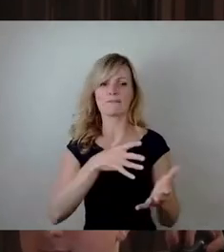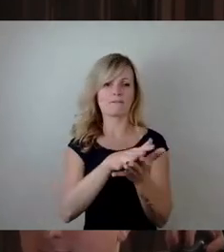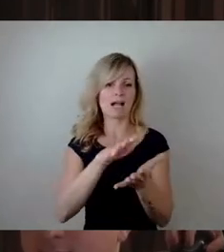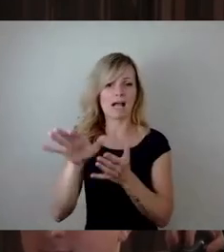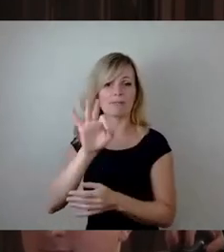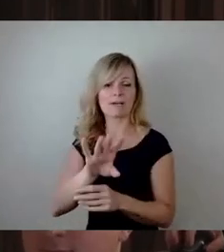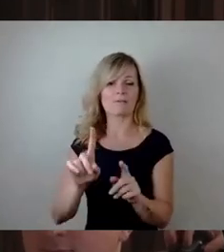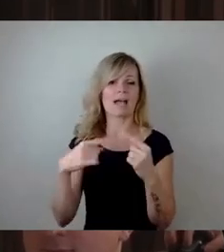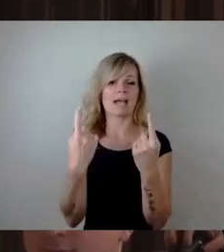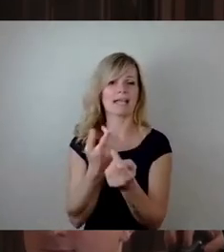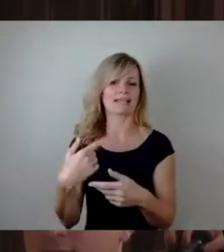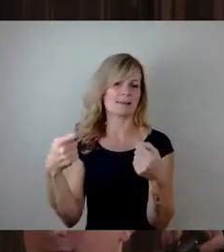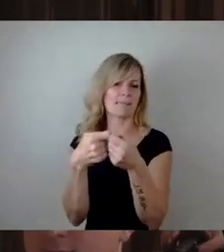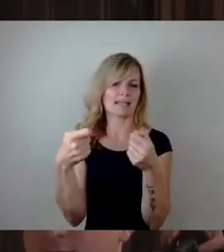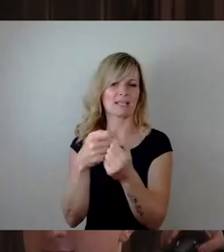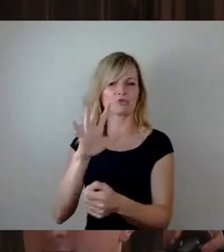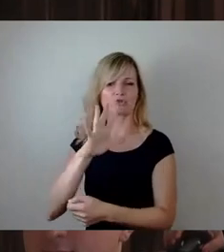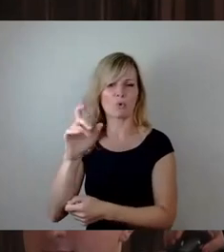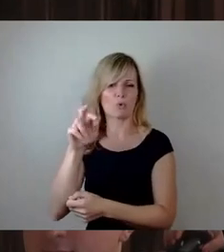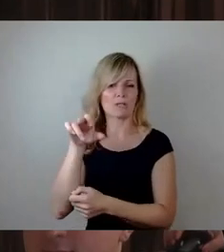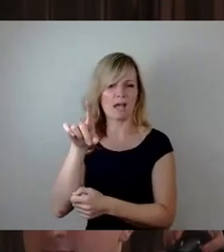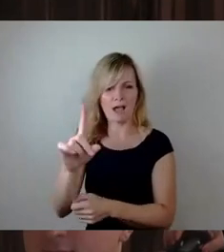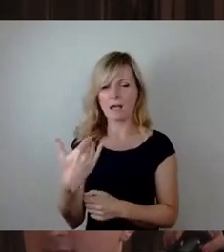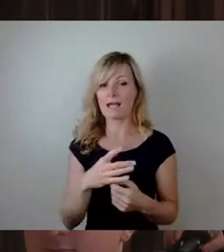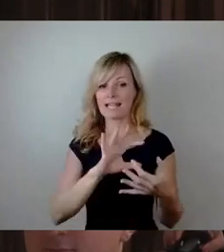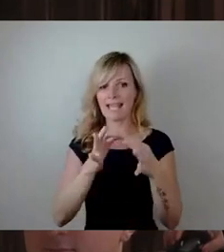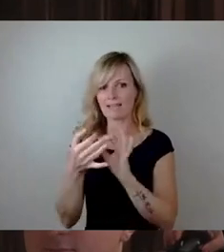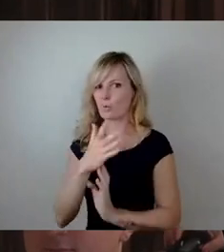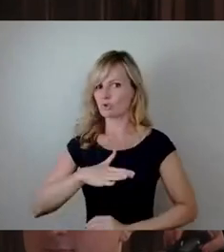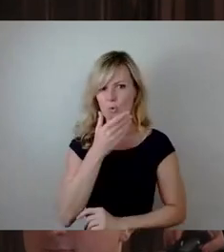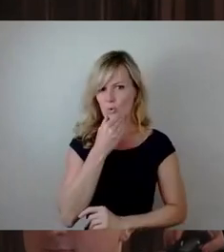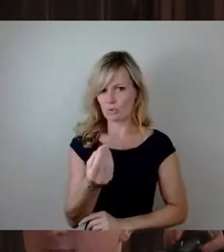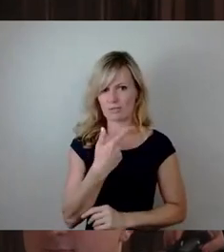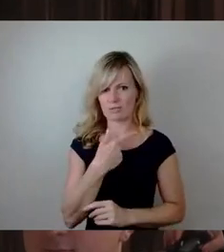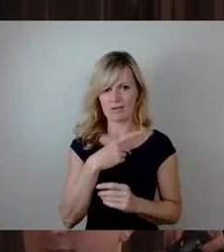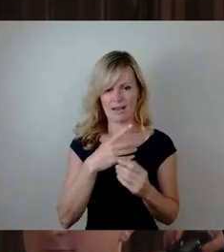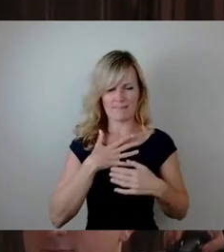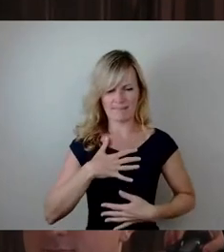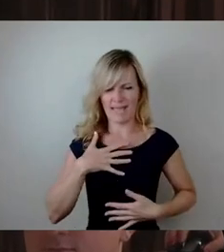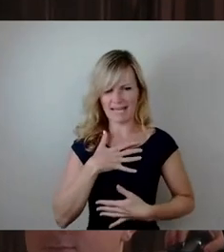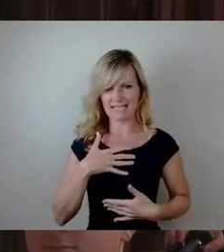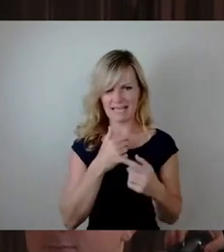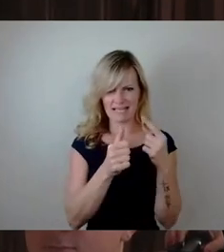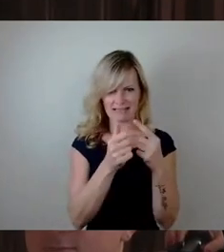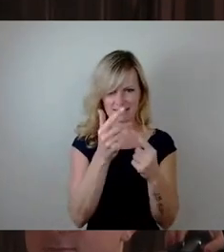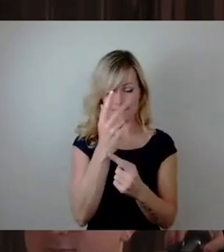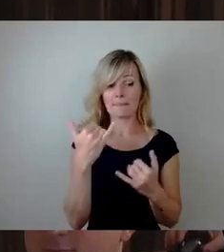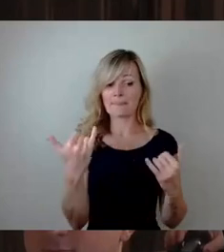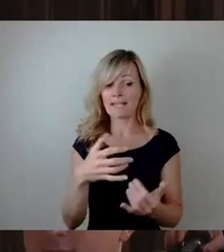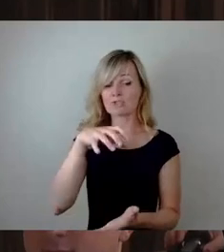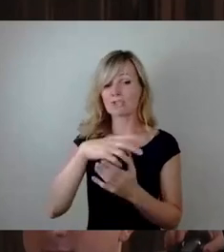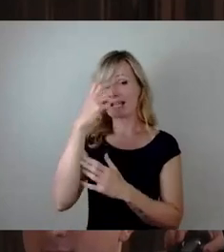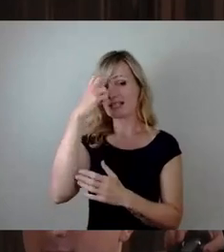reißt die Kette an unschönen Peinlichkeiten einfach nicht ab. Nun kam der vom Stadtrat eingeforderte